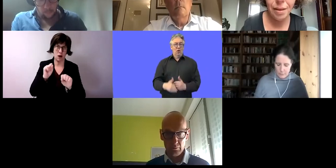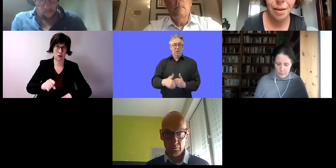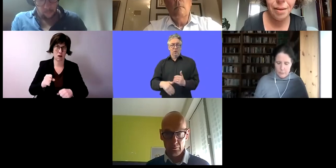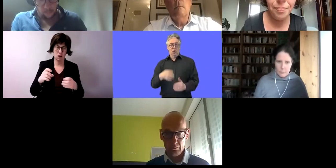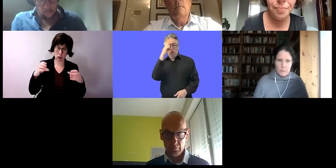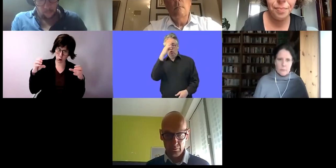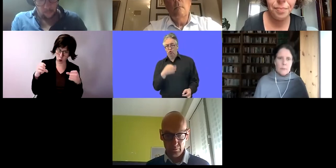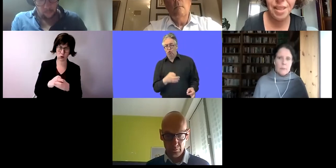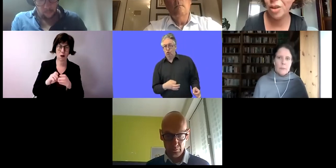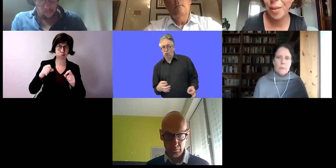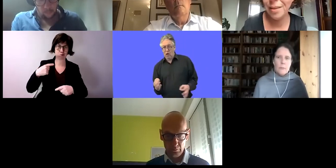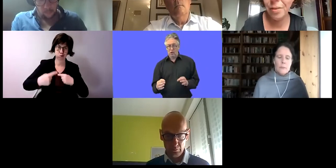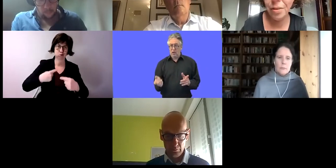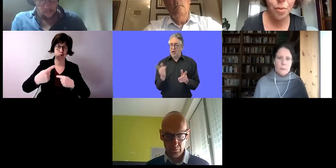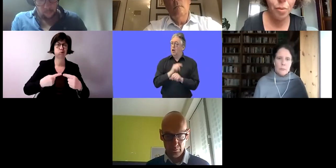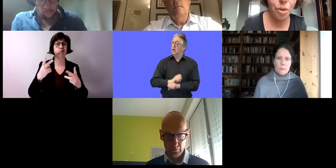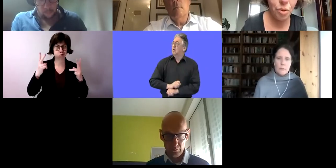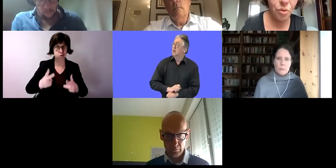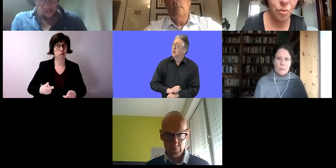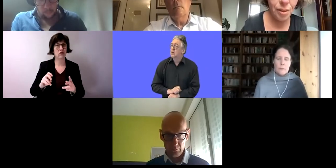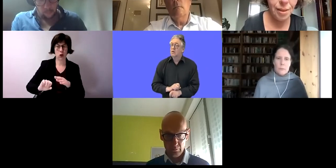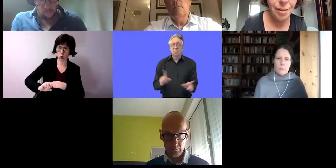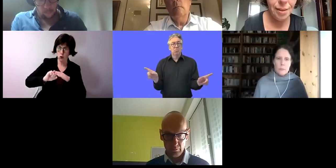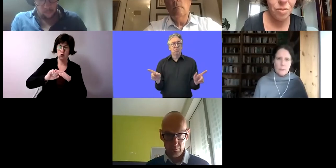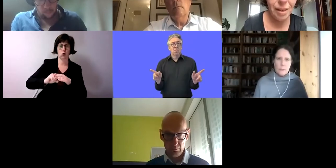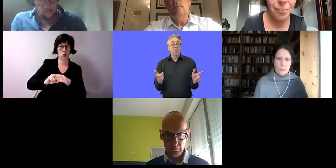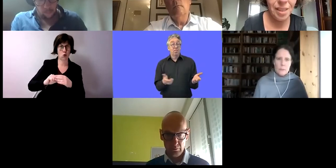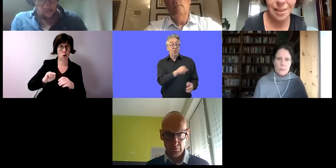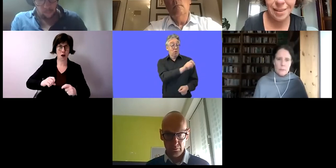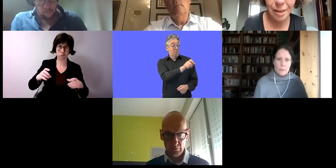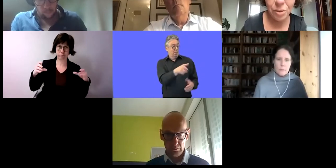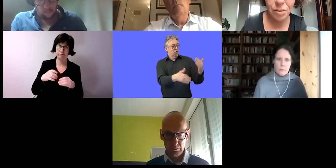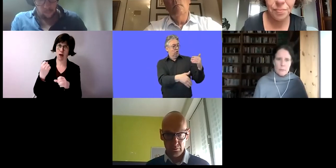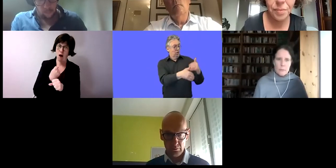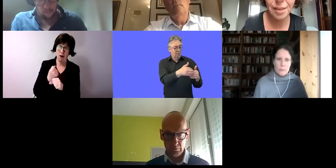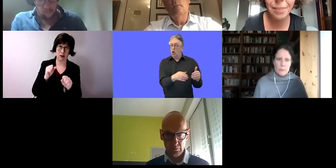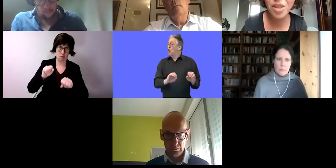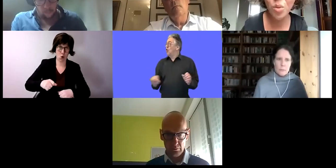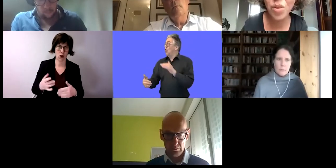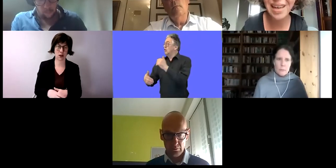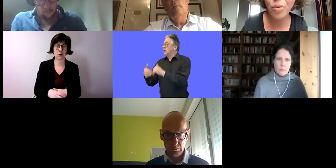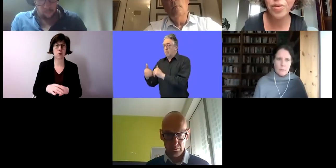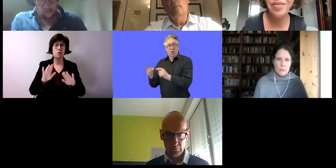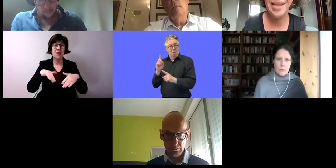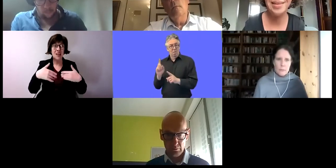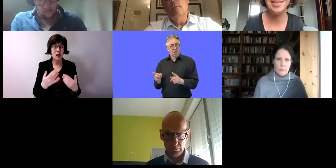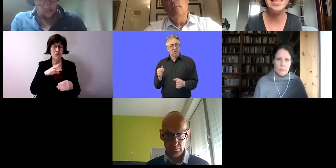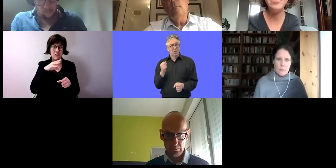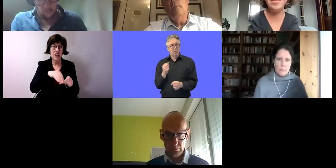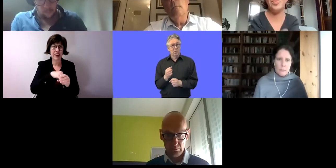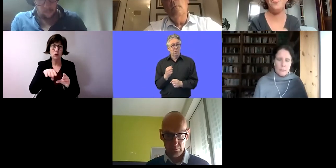mit der entsprechenden Unterstützung hier zusammen tätig sein können. Es gibt genug inklusive